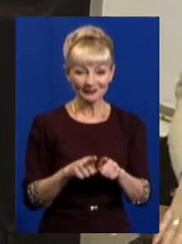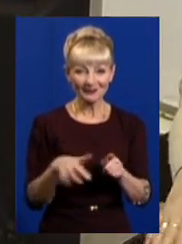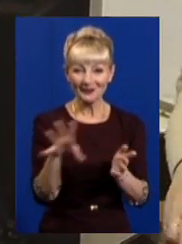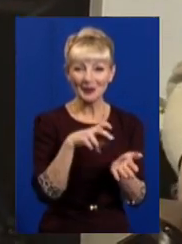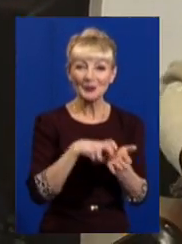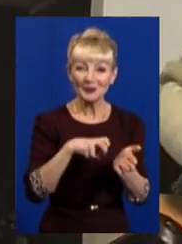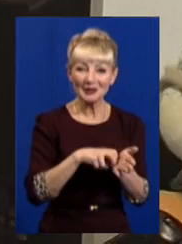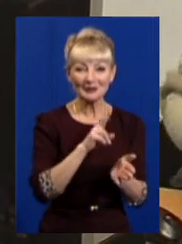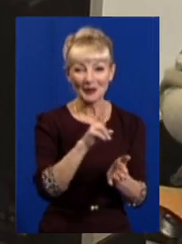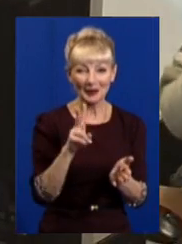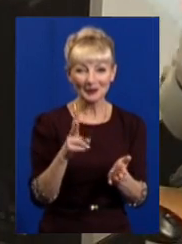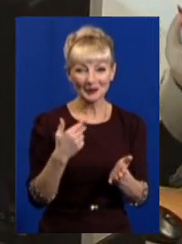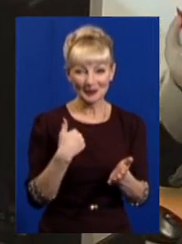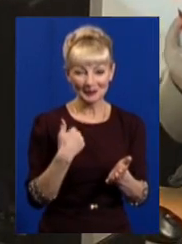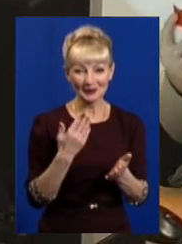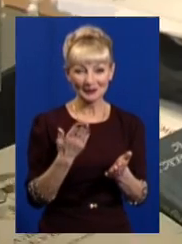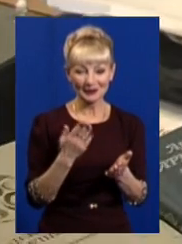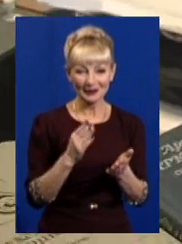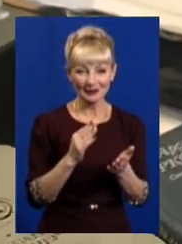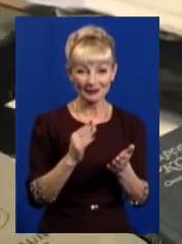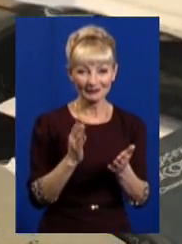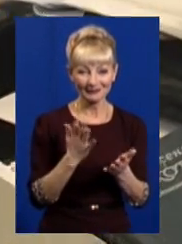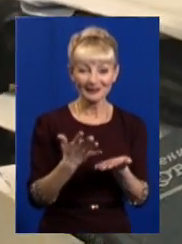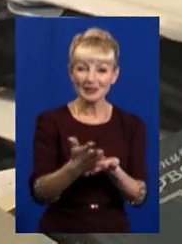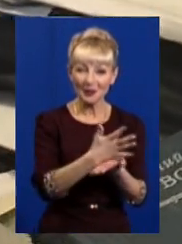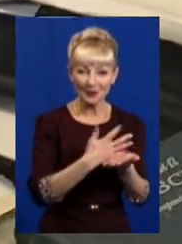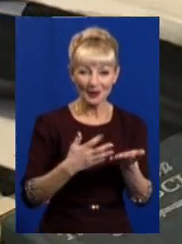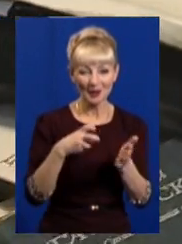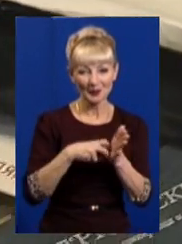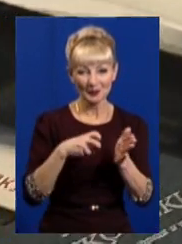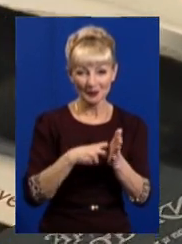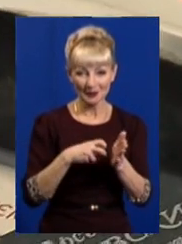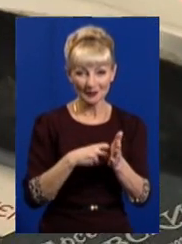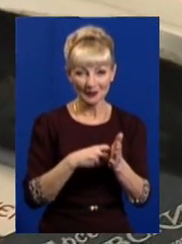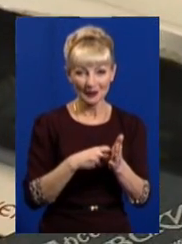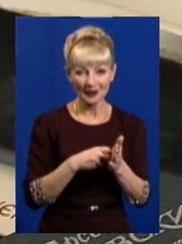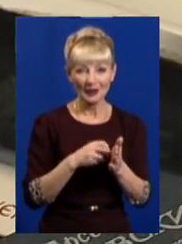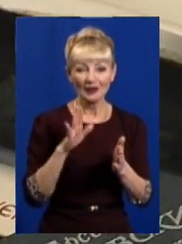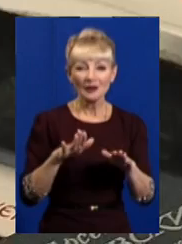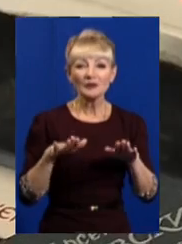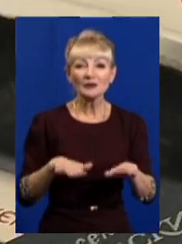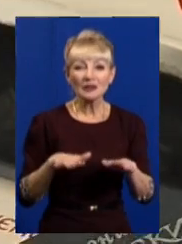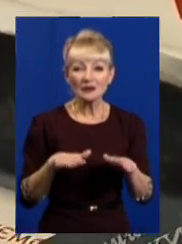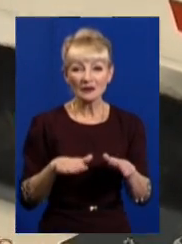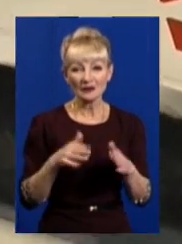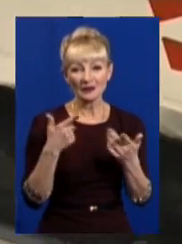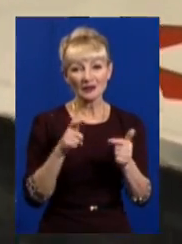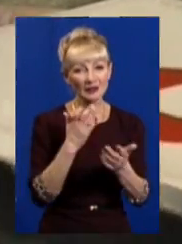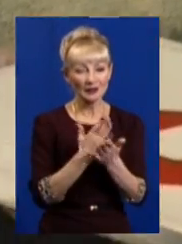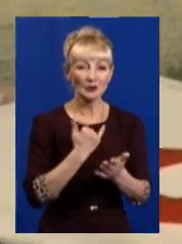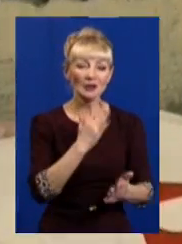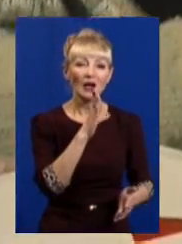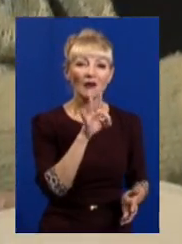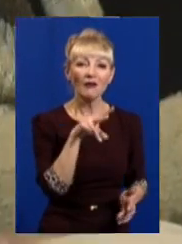які ми ще не вбили базу. Збираємо ми листи у тих населених пунктах, де у нас є чи волонтери, чи